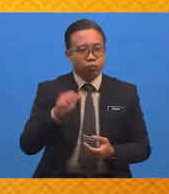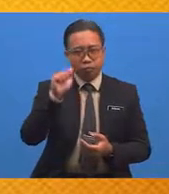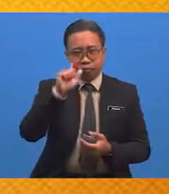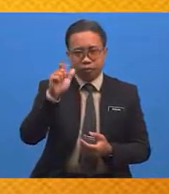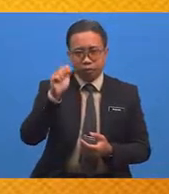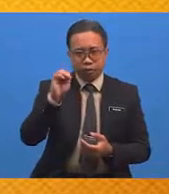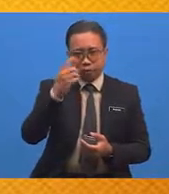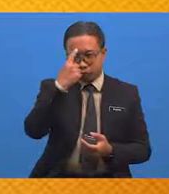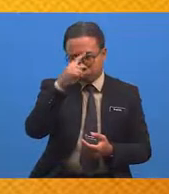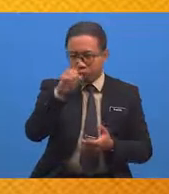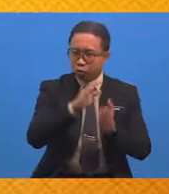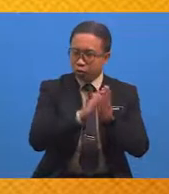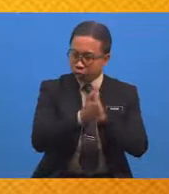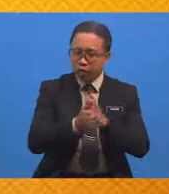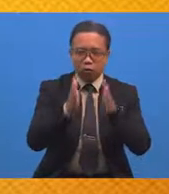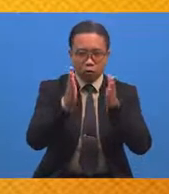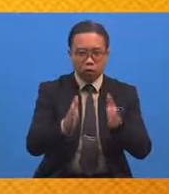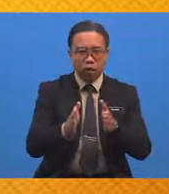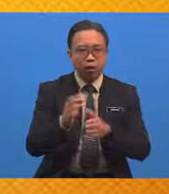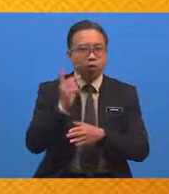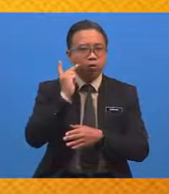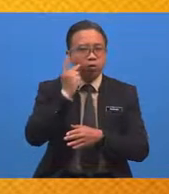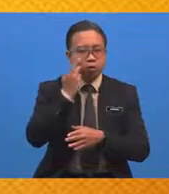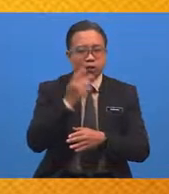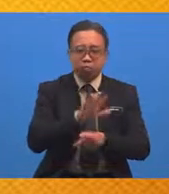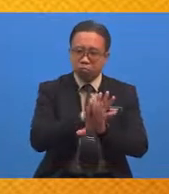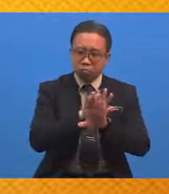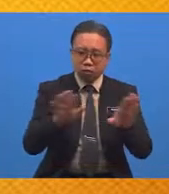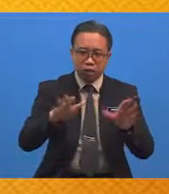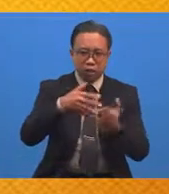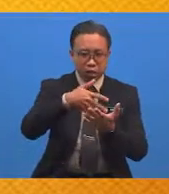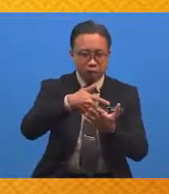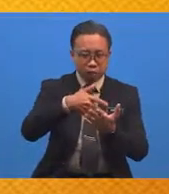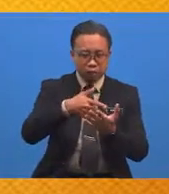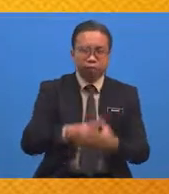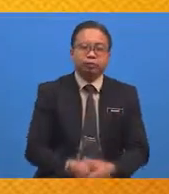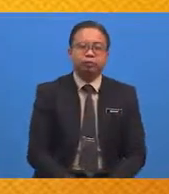Untuk Menjadi Orang Yang Kuat Jangan Lemah Lemah